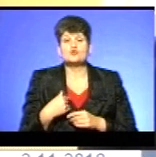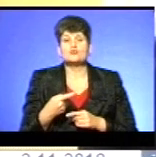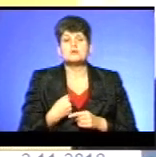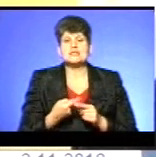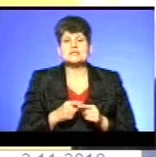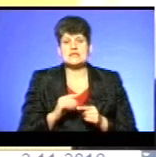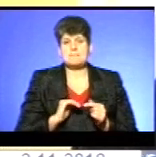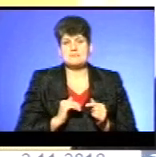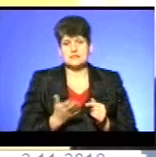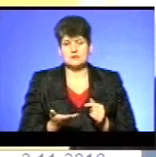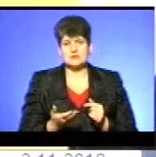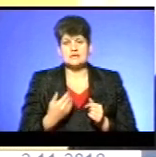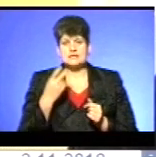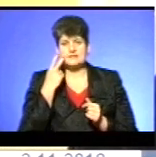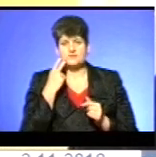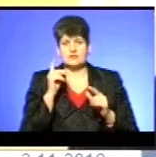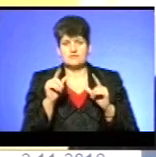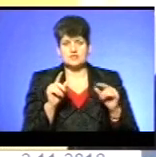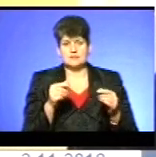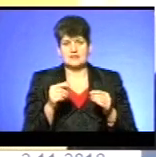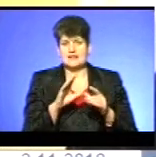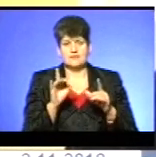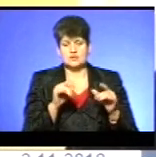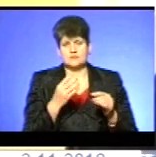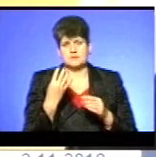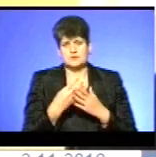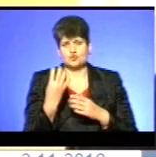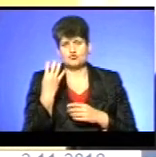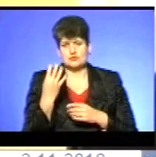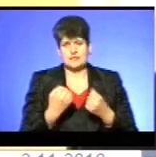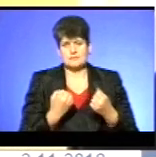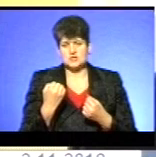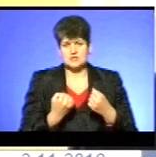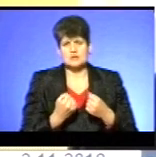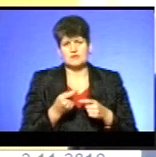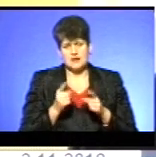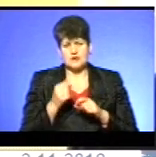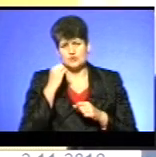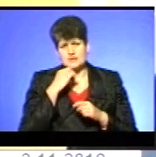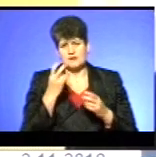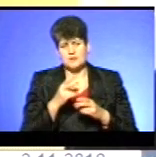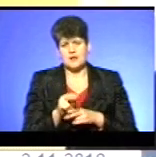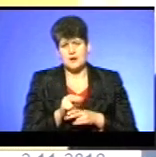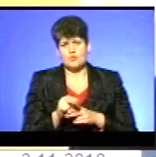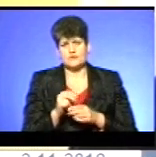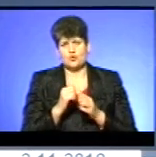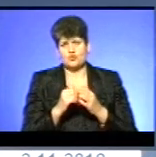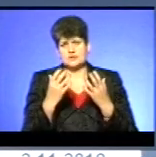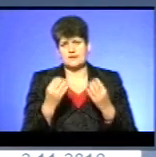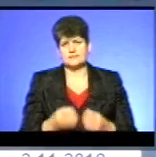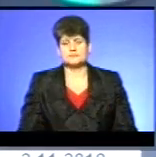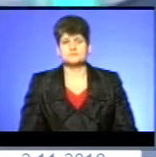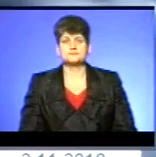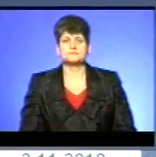цей бізнес? Завжди він не виїжджає в районі чотирьох машин кожен день. Чому? Тому що вони реально старі, їх треба ремонтувати кожен божий день.